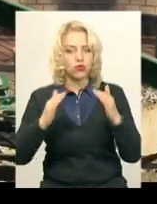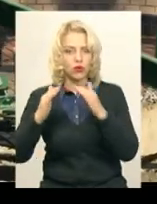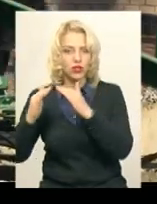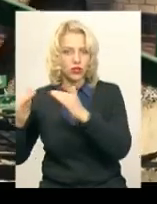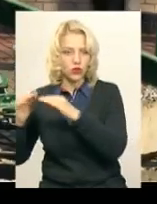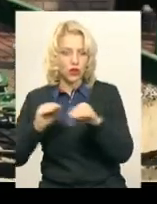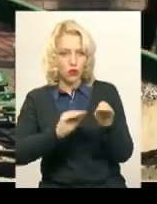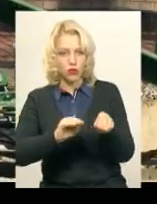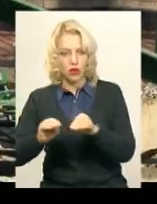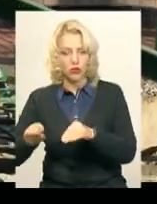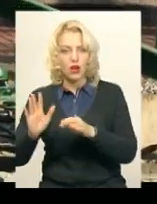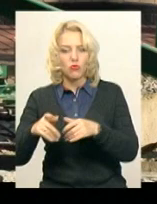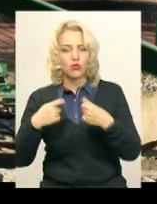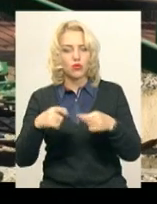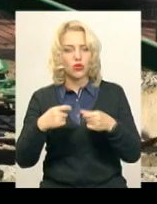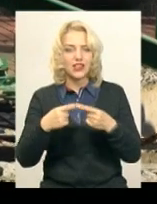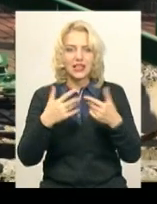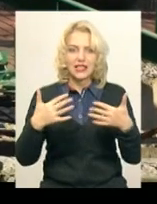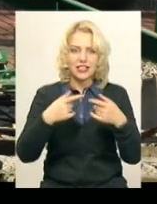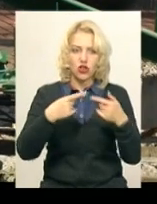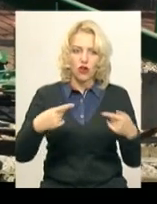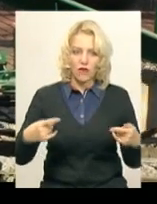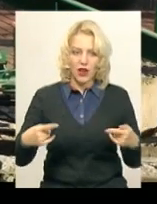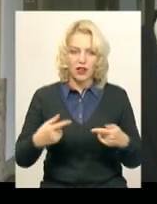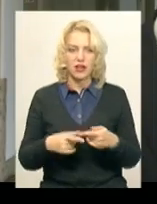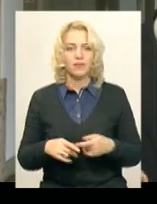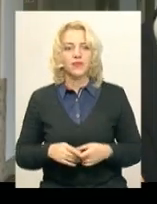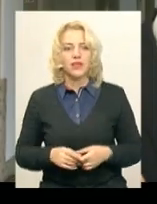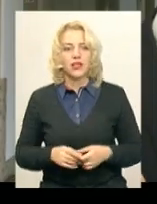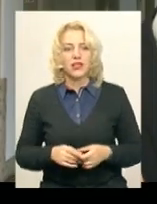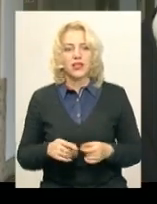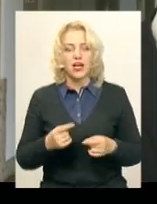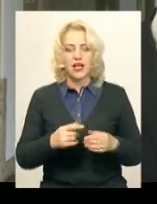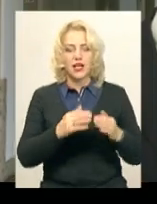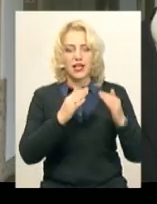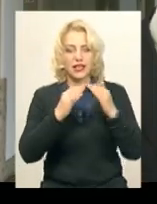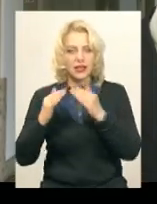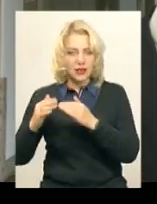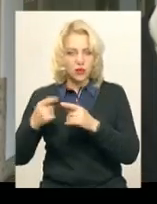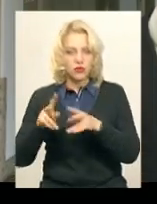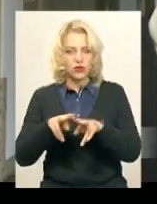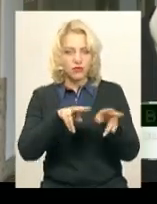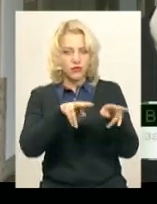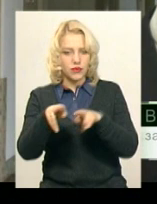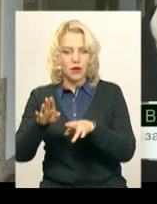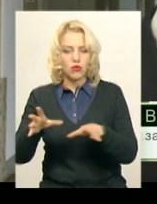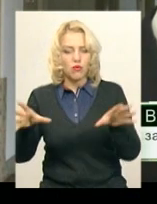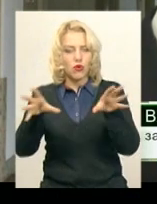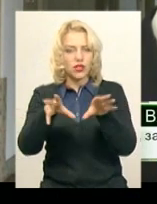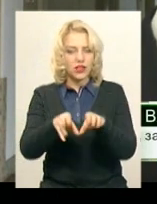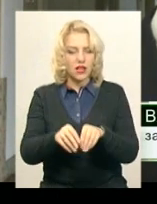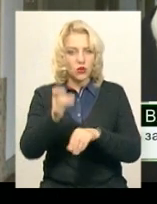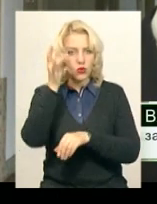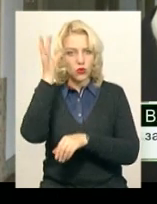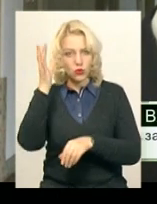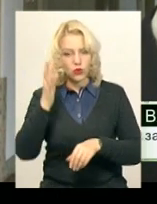новорічно-різдвяні товари. Ятки представлять в єдиному архетипі. Це буде поєднання культурної програми, що